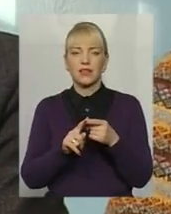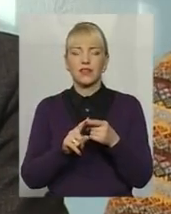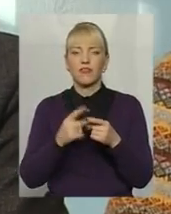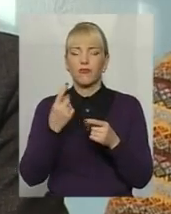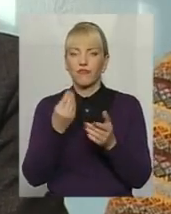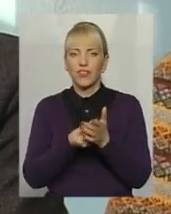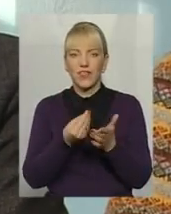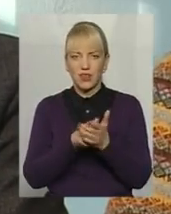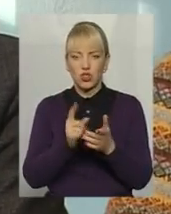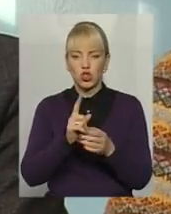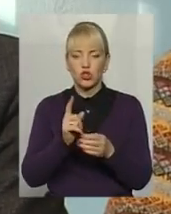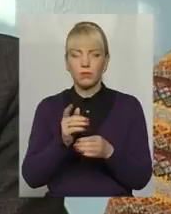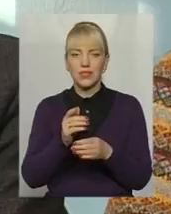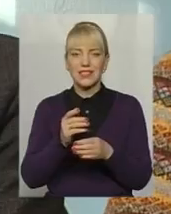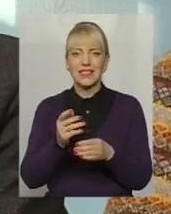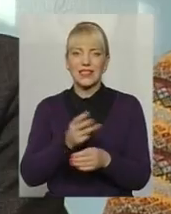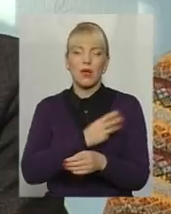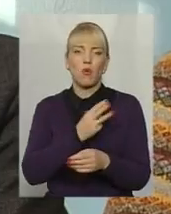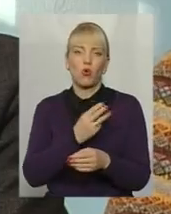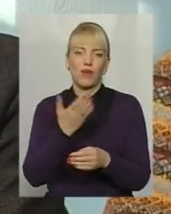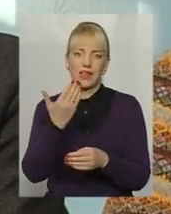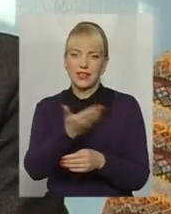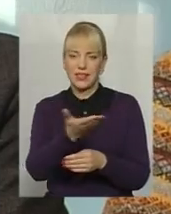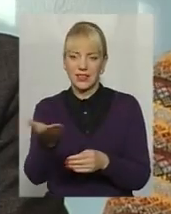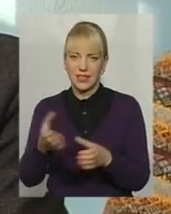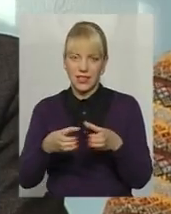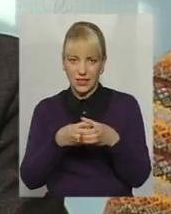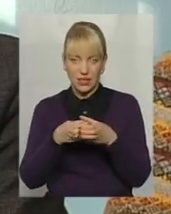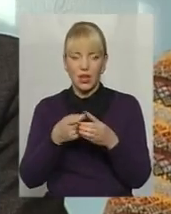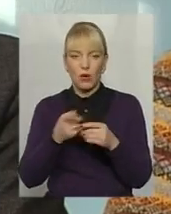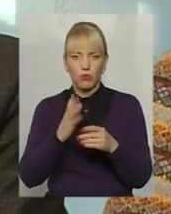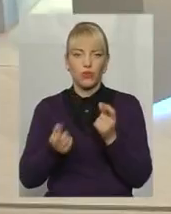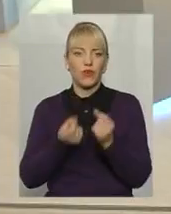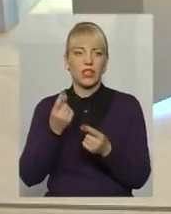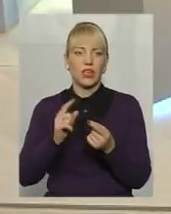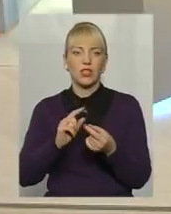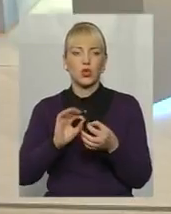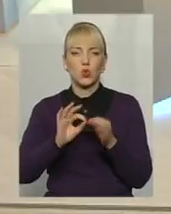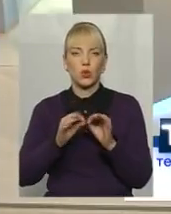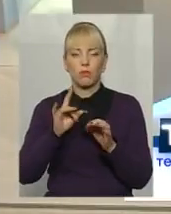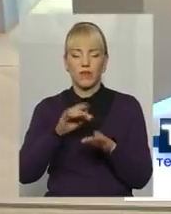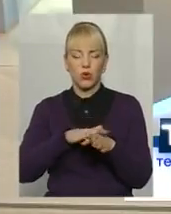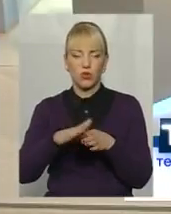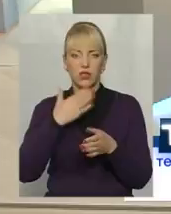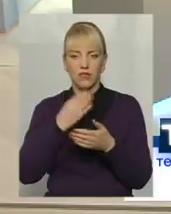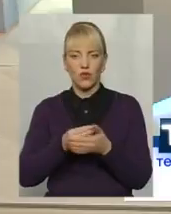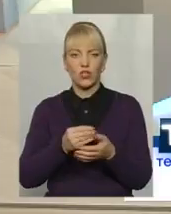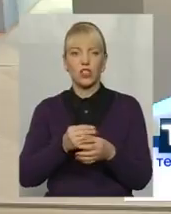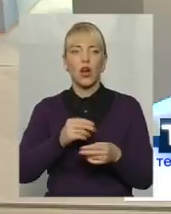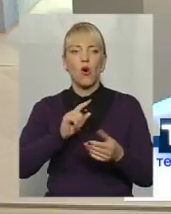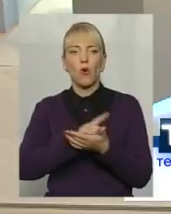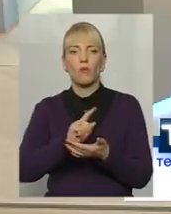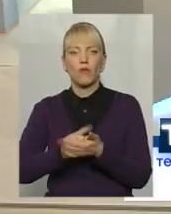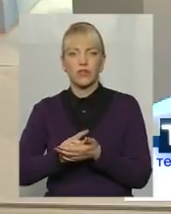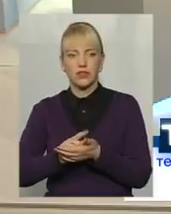чергу в фінансовому плані стимулювати їх, відповідно, будуть виникати труднощі при виконанні своїх функціональних обов'язків і діяльності